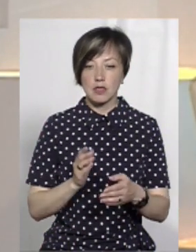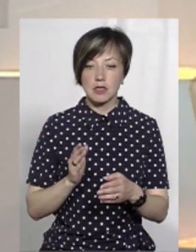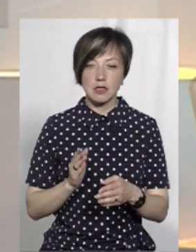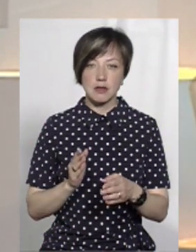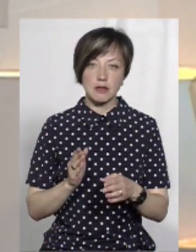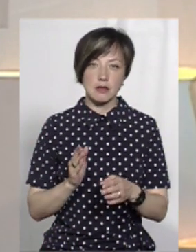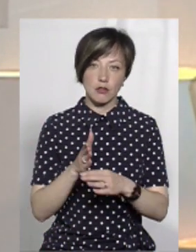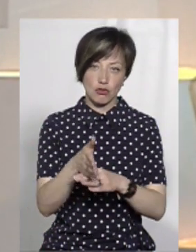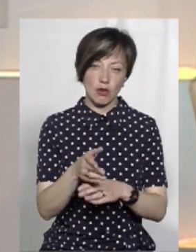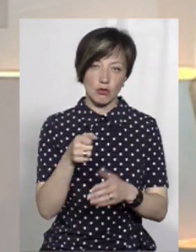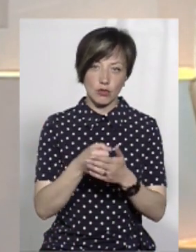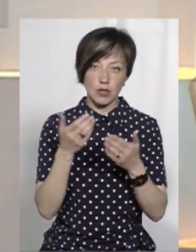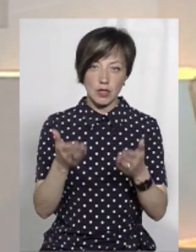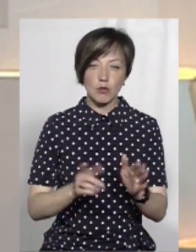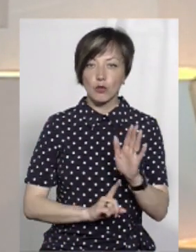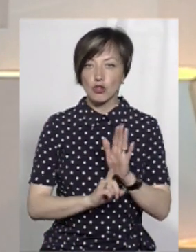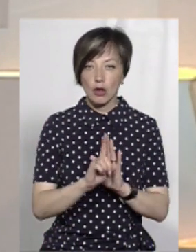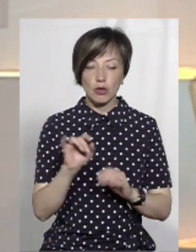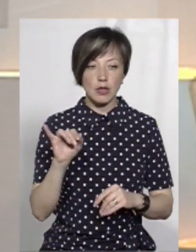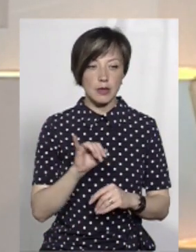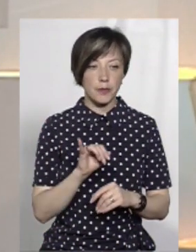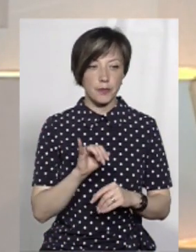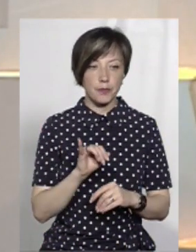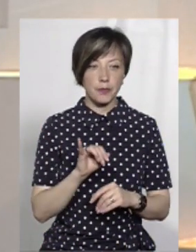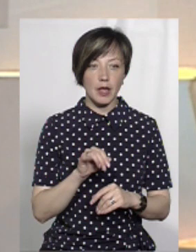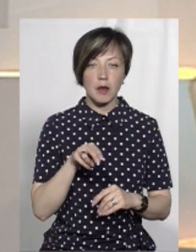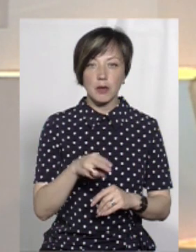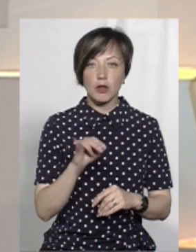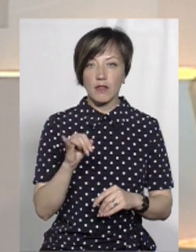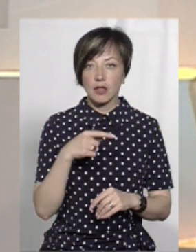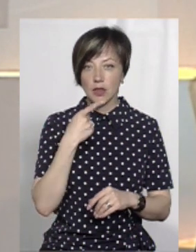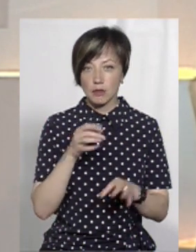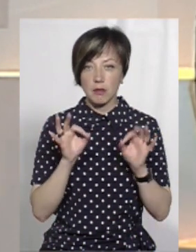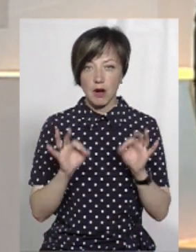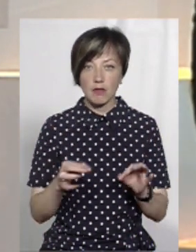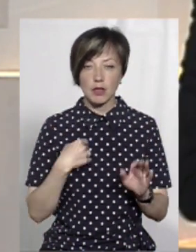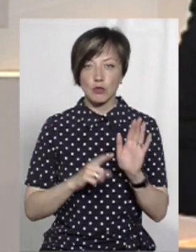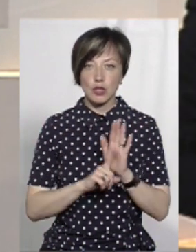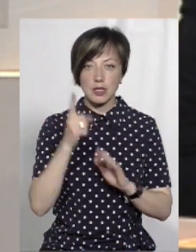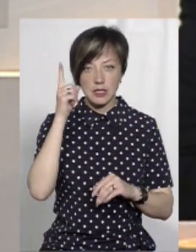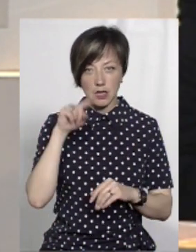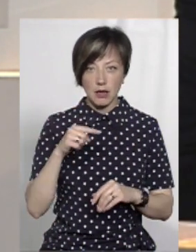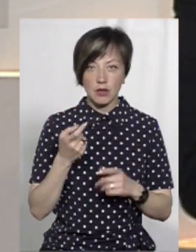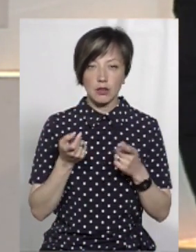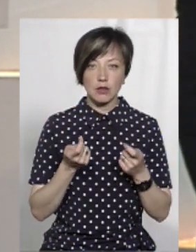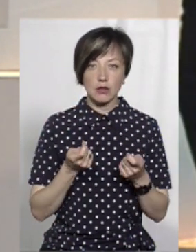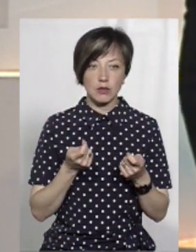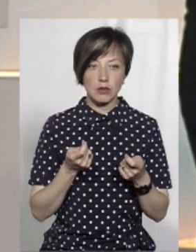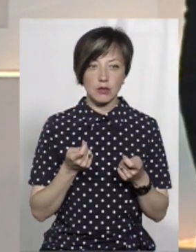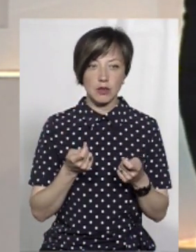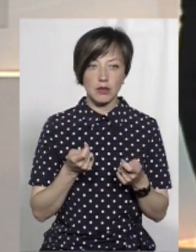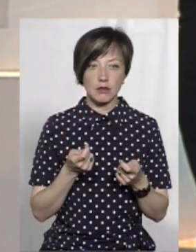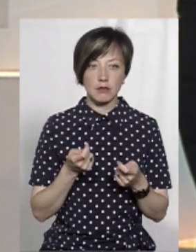заїжджаю туди на дорогу. І ми з самого початку, і Петро Іванович каже, Генедюк, правду. Бо я спочатку, знаєте, на нього навіть там десь